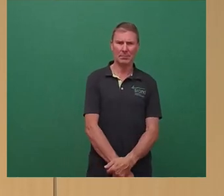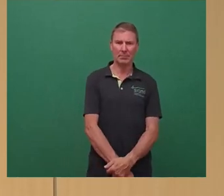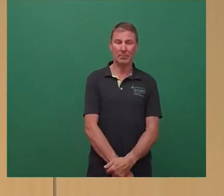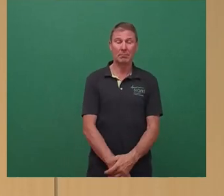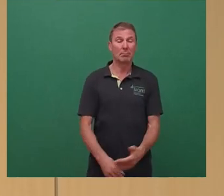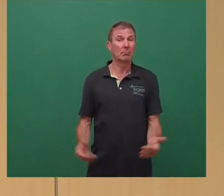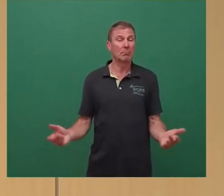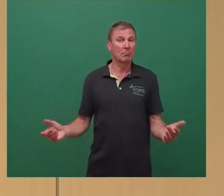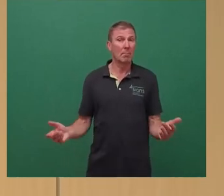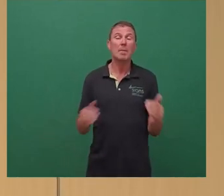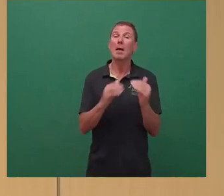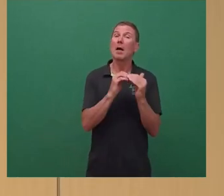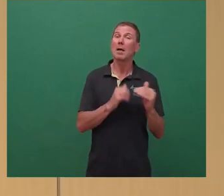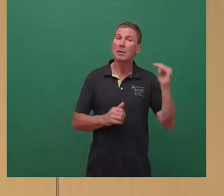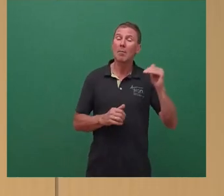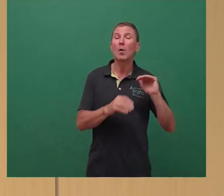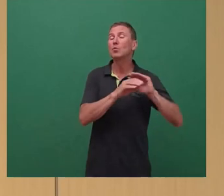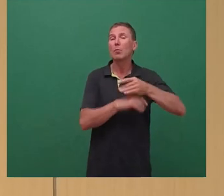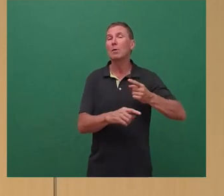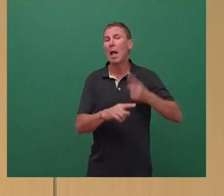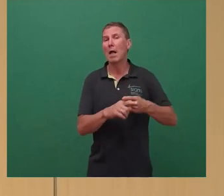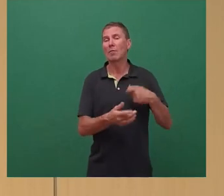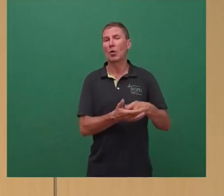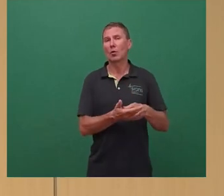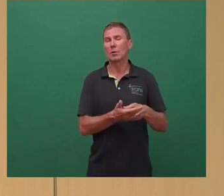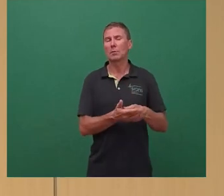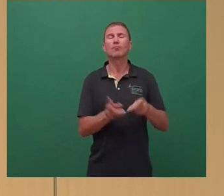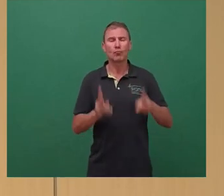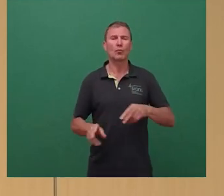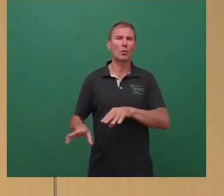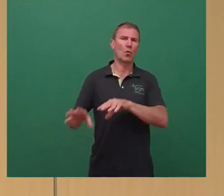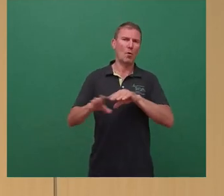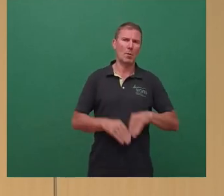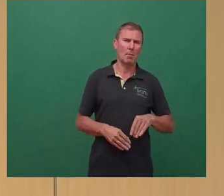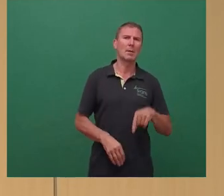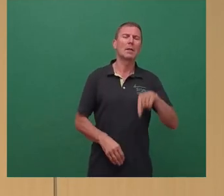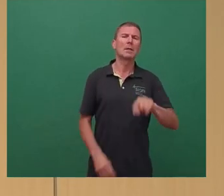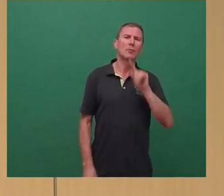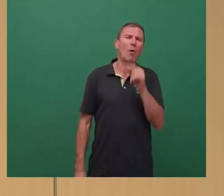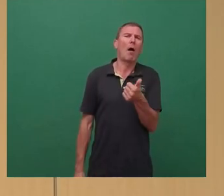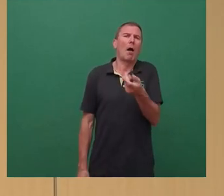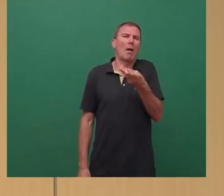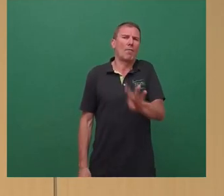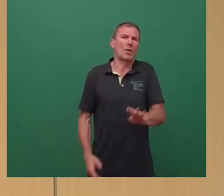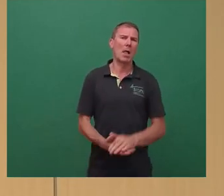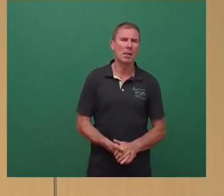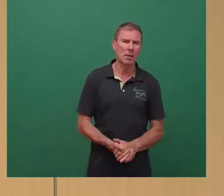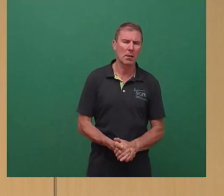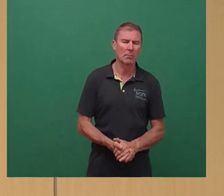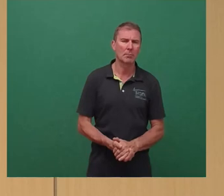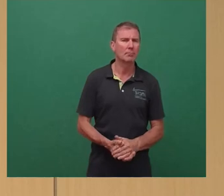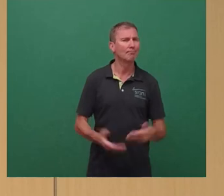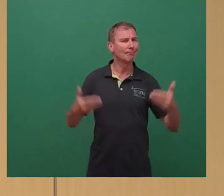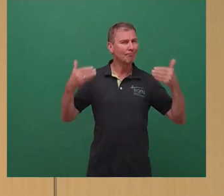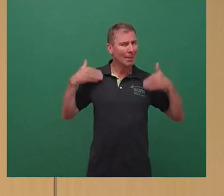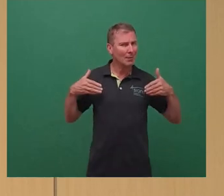Damals wurden mehr als die Hälfte der Kosten von der Stadt getragen, heute rund ein Viertel. Dahinter verbirgt sich eine